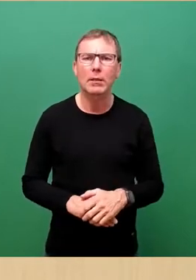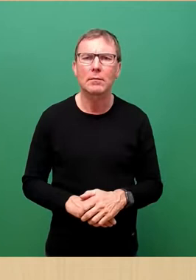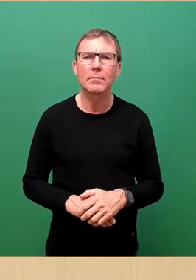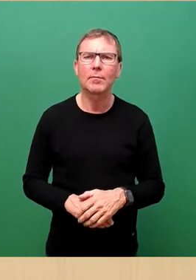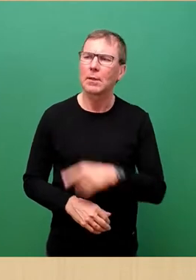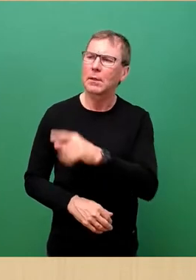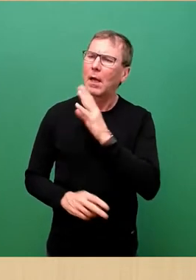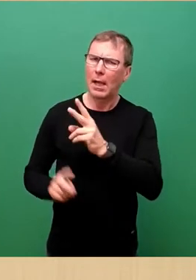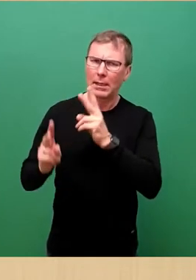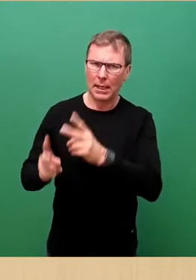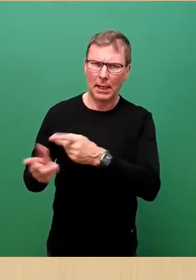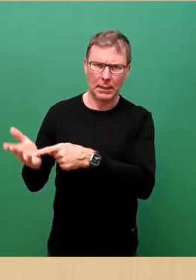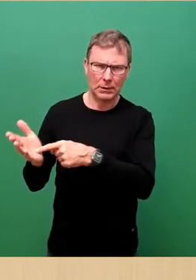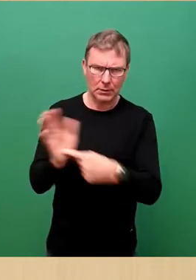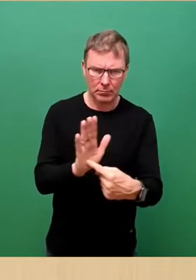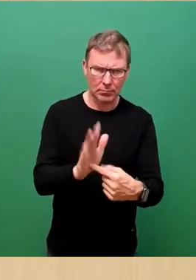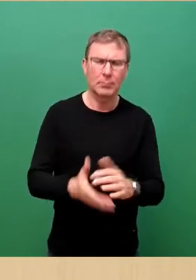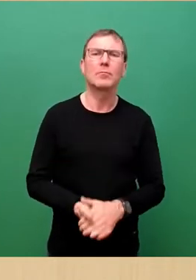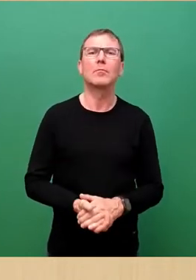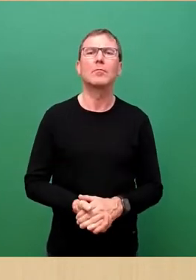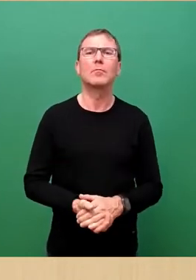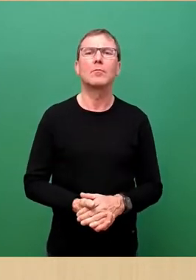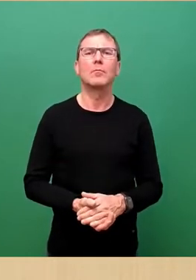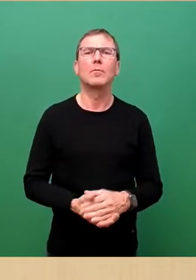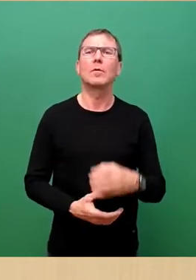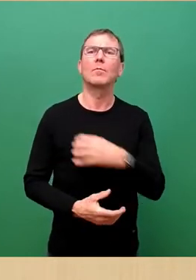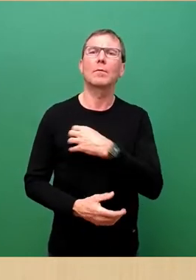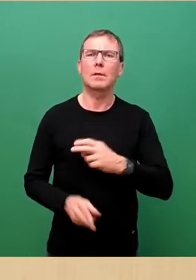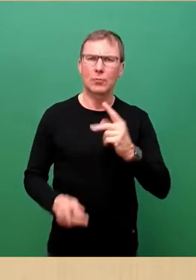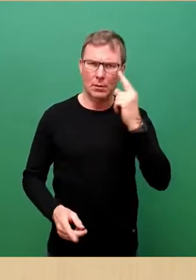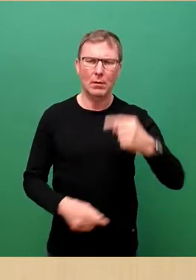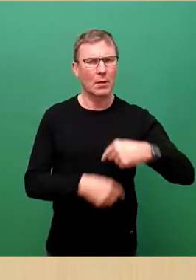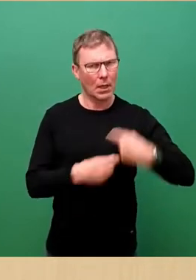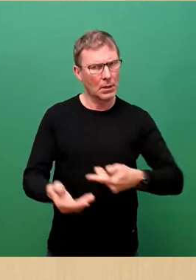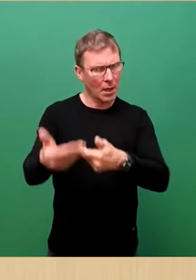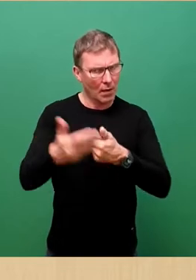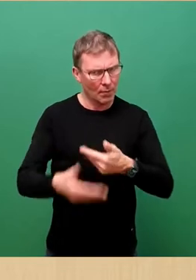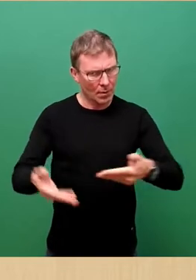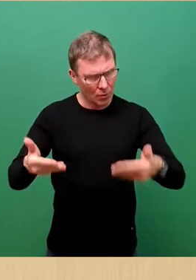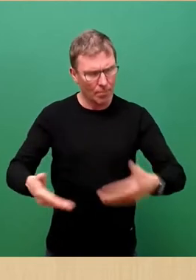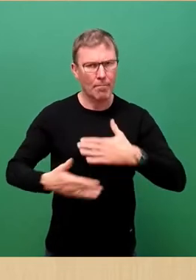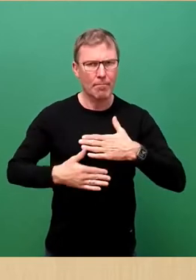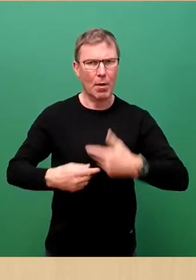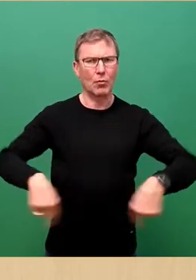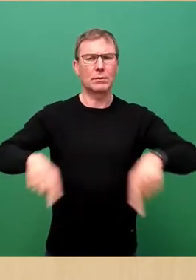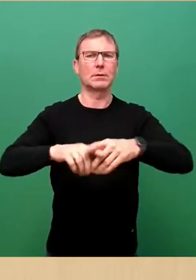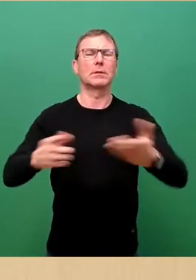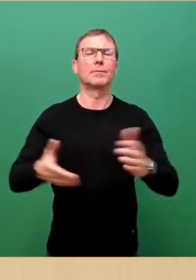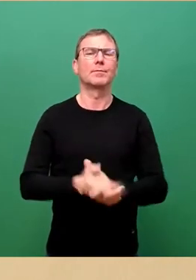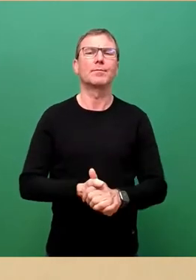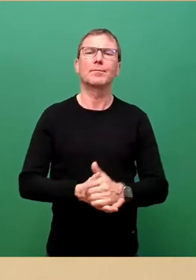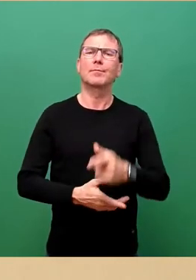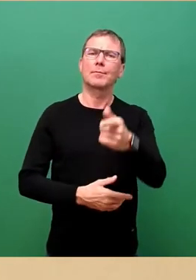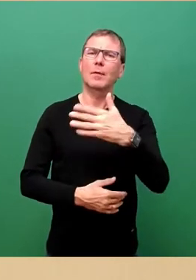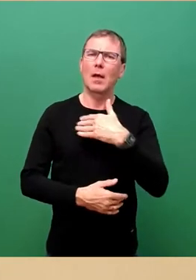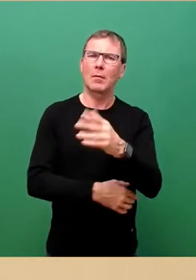Rederecht erteilt worden vom Dresdner Stadtrat. Herzlich willkommen in unserem Kreis. Sie haben